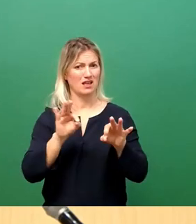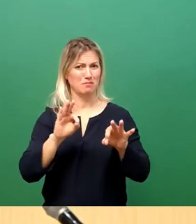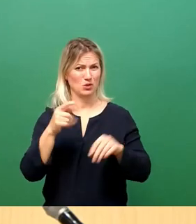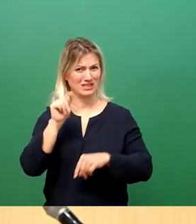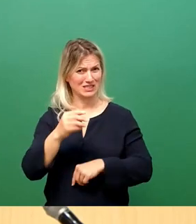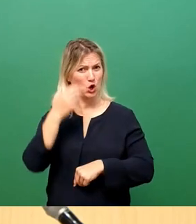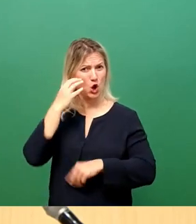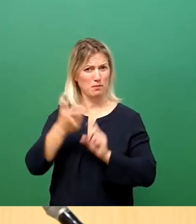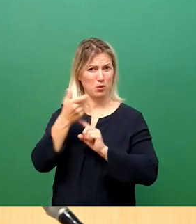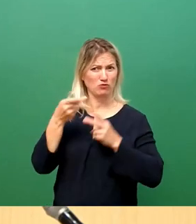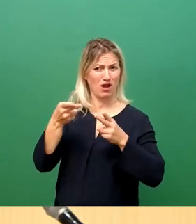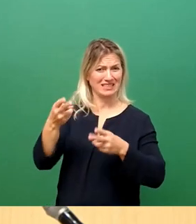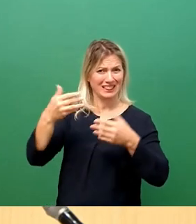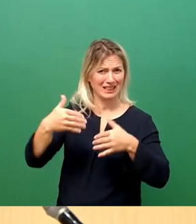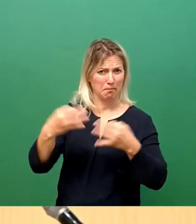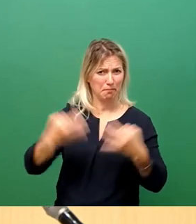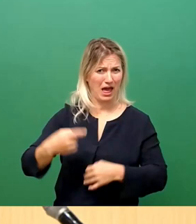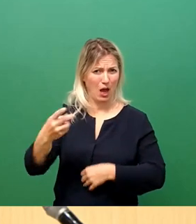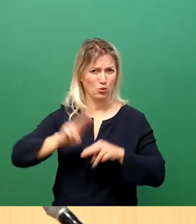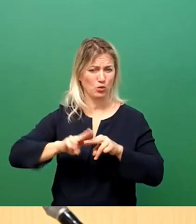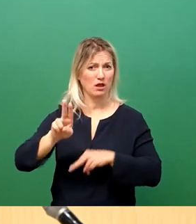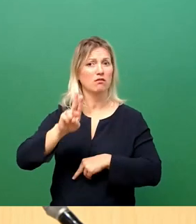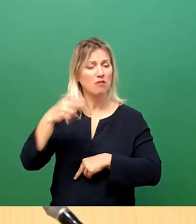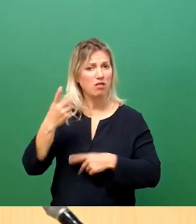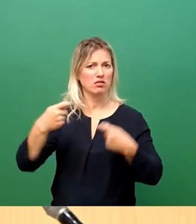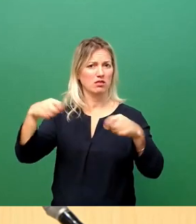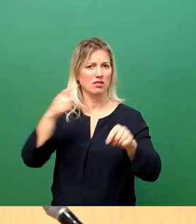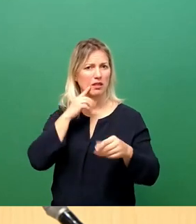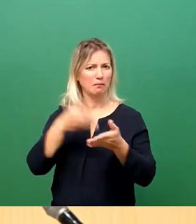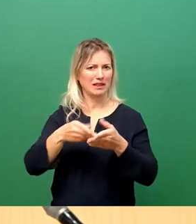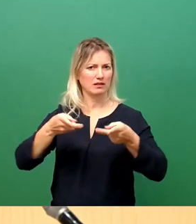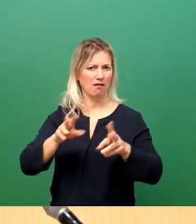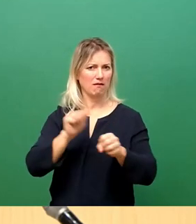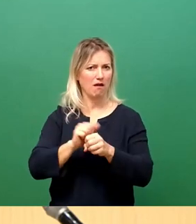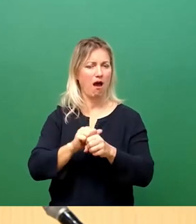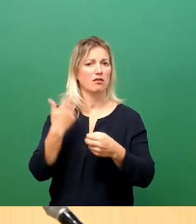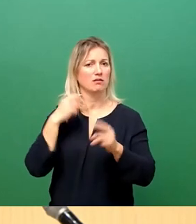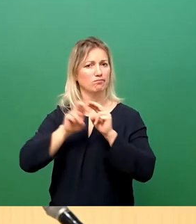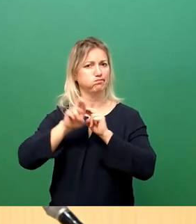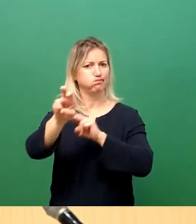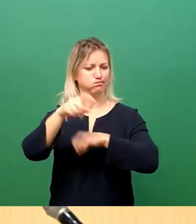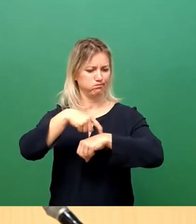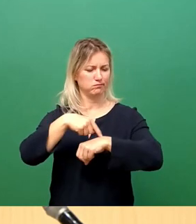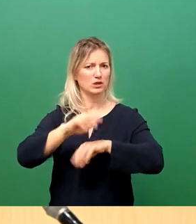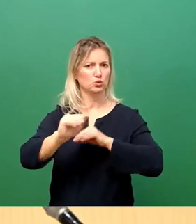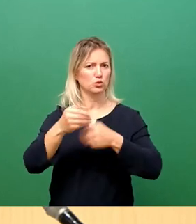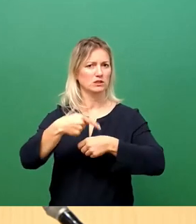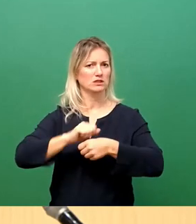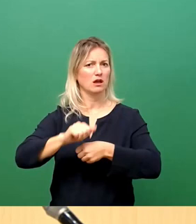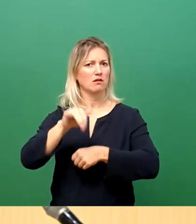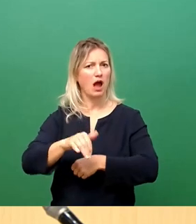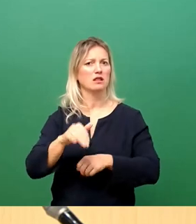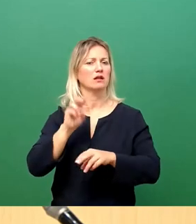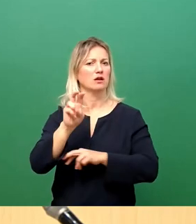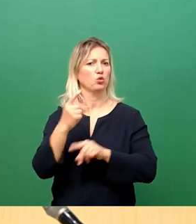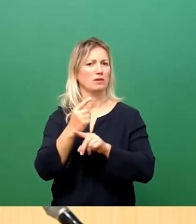dringendsten. Nur so können Haltestellen behindert in Recht ausgebaut werden, die Fahrzeit der Linie 7 und 8 verringert werden und Attraktivität des ÖPNV auf der Königsbrücker